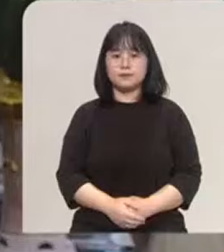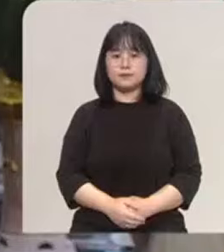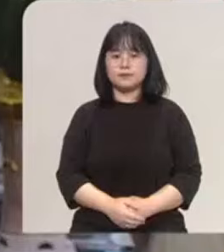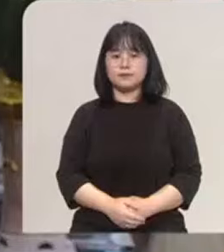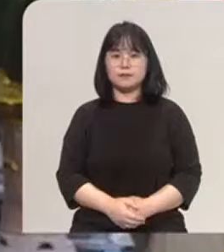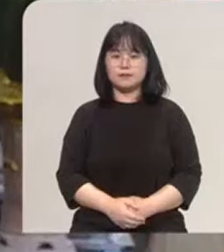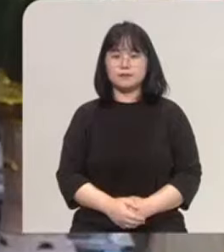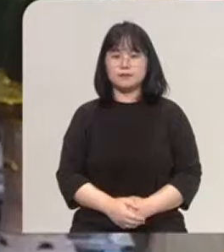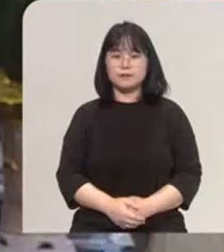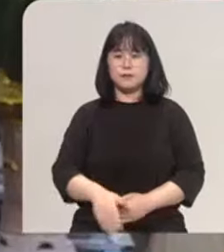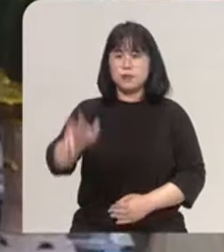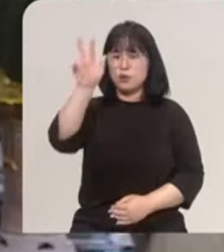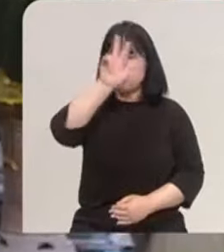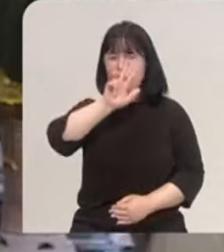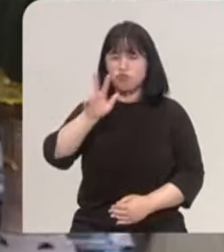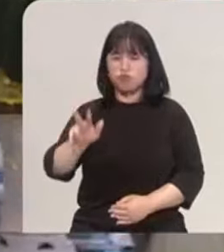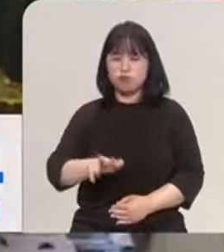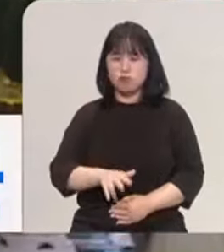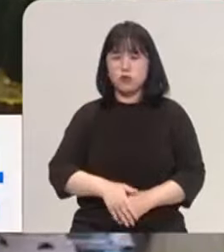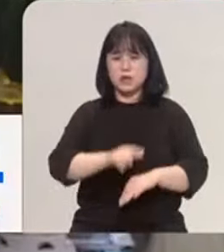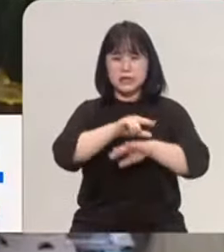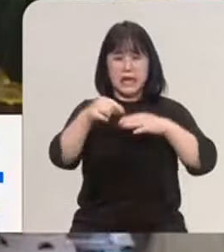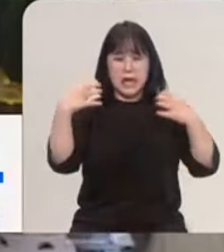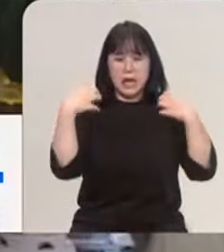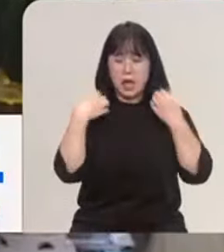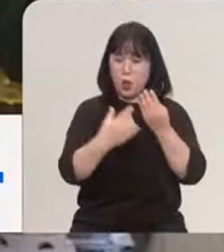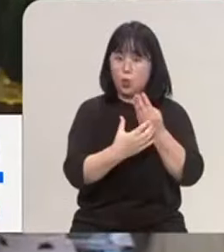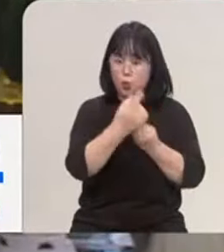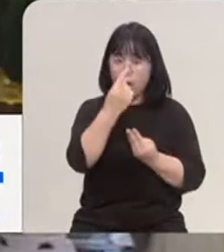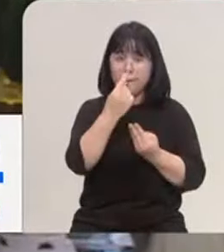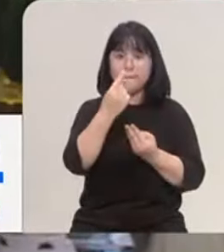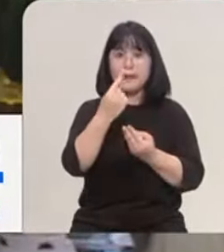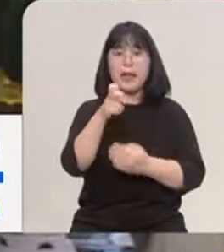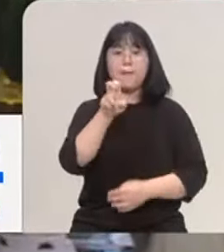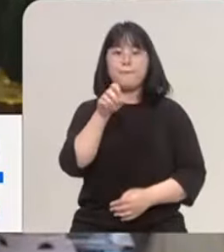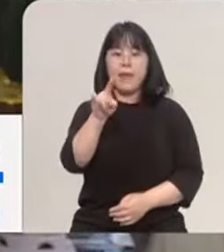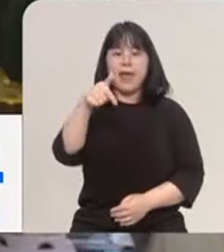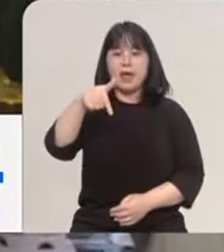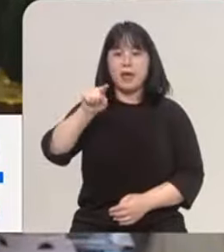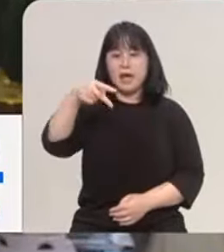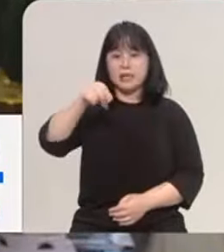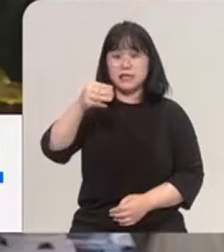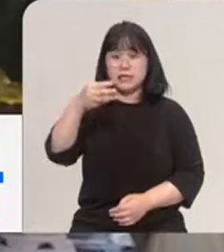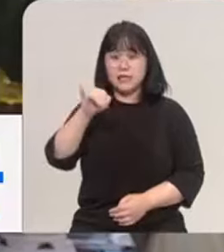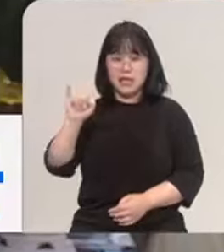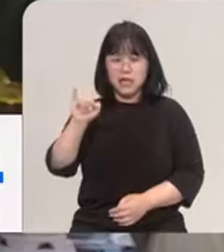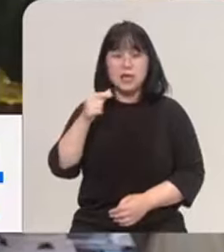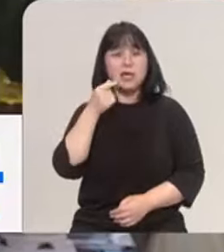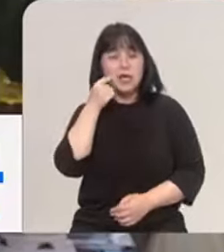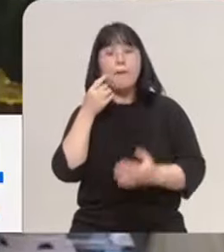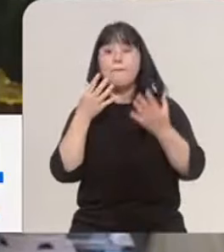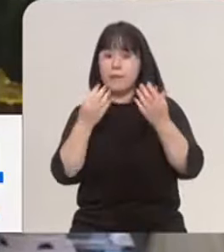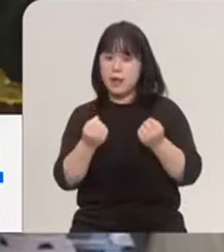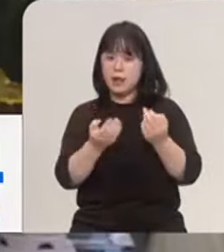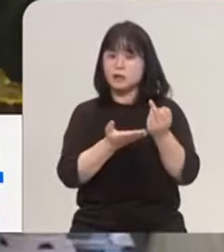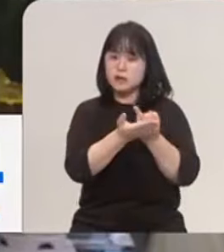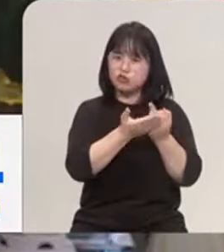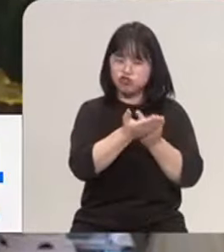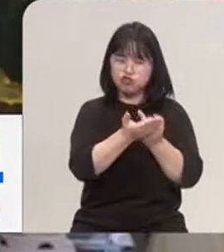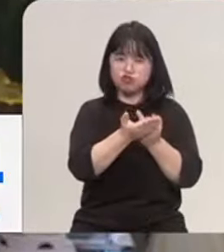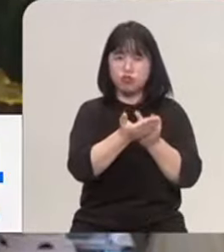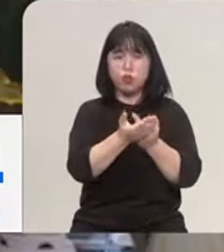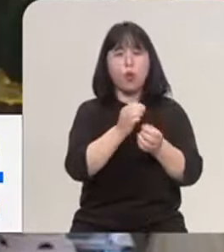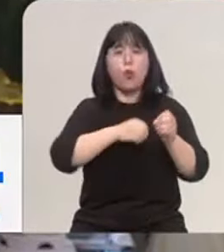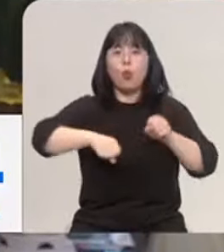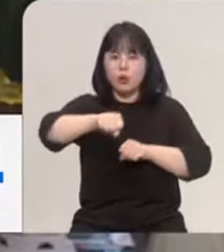전국적으로 지방자치단체를 통합하는 이른바 메가시티 열풍이 일고 있는 가운데, 제주 특별자치도는